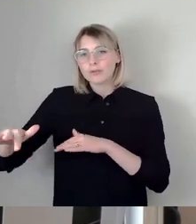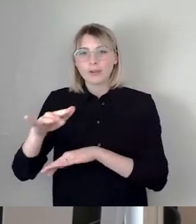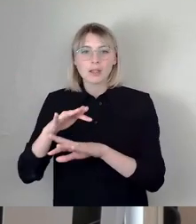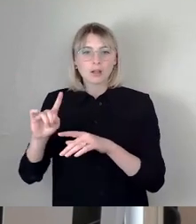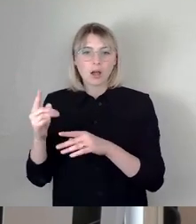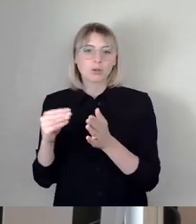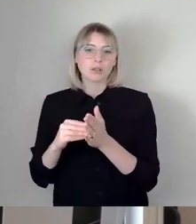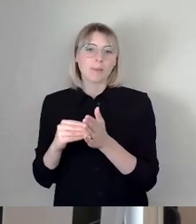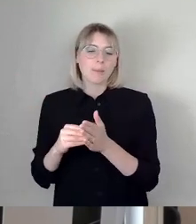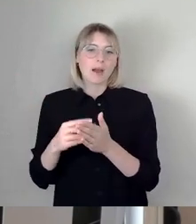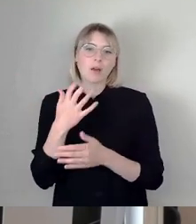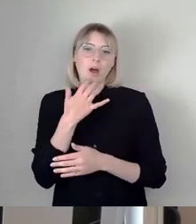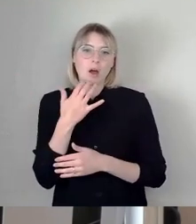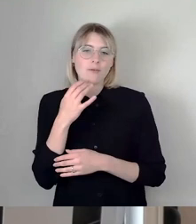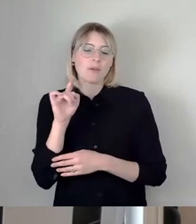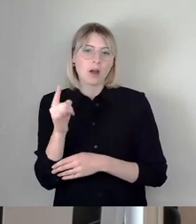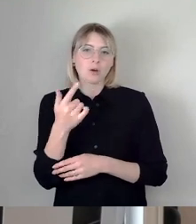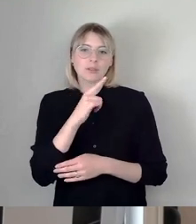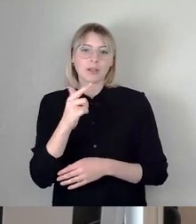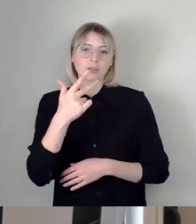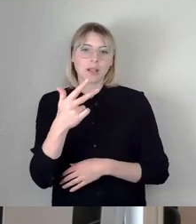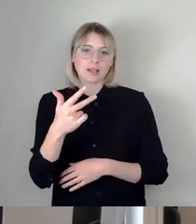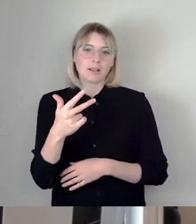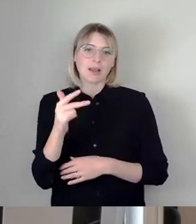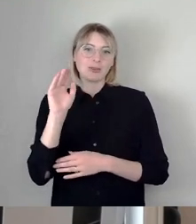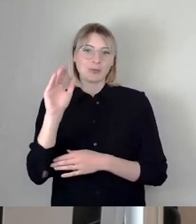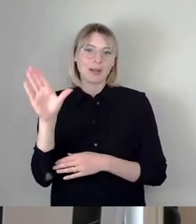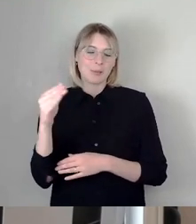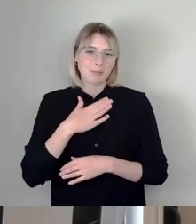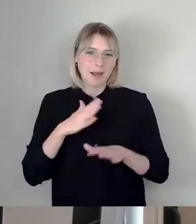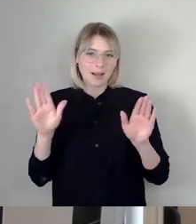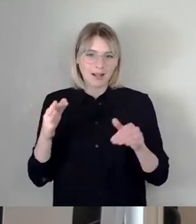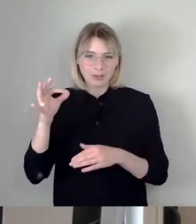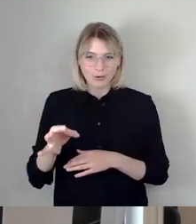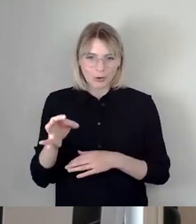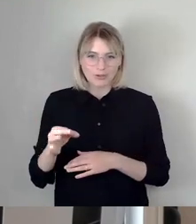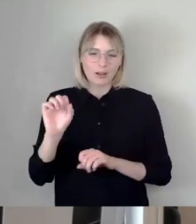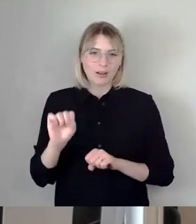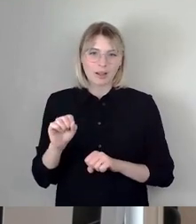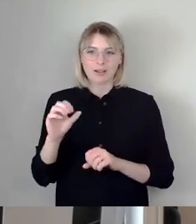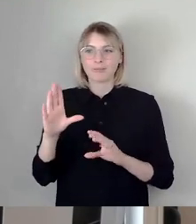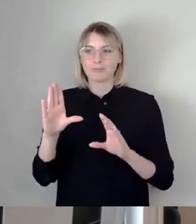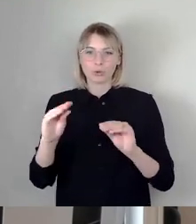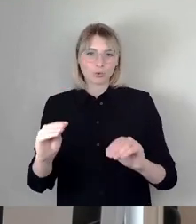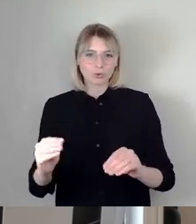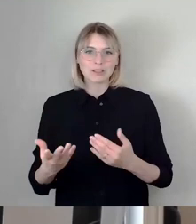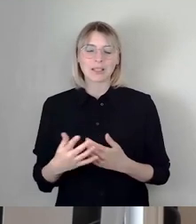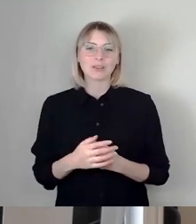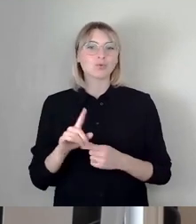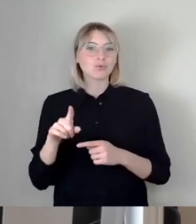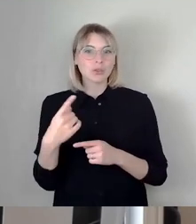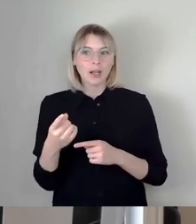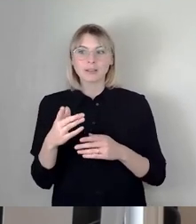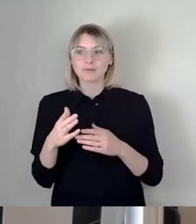2033 und später mit meiner Enkeltochter erkunden kann und nutzen kann. Und sicheren Weges kommen wir dann von meinem